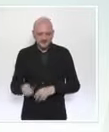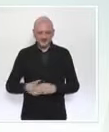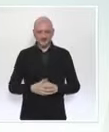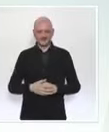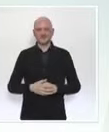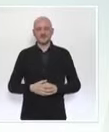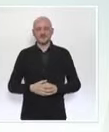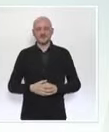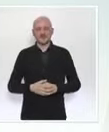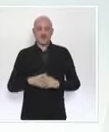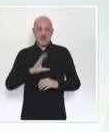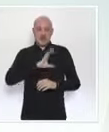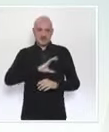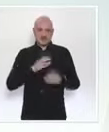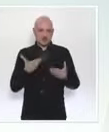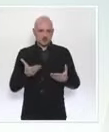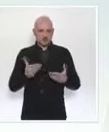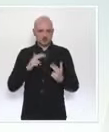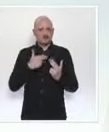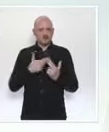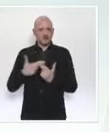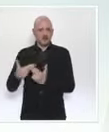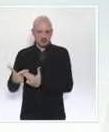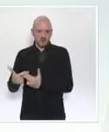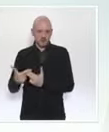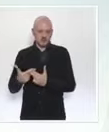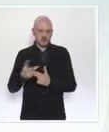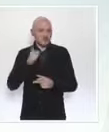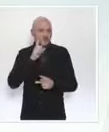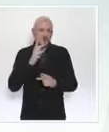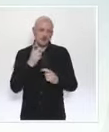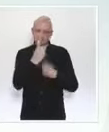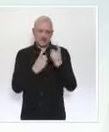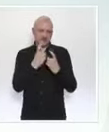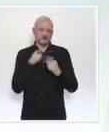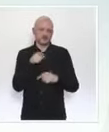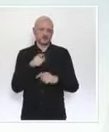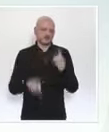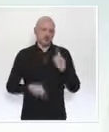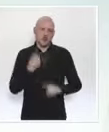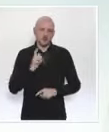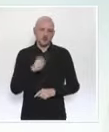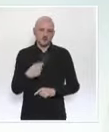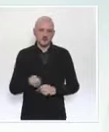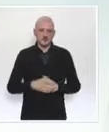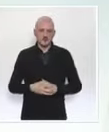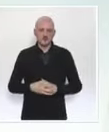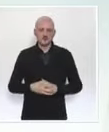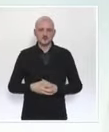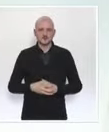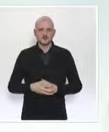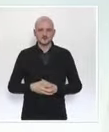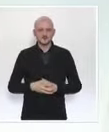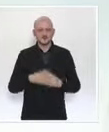à ces questions qui sont toutes importantes et légitimes. Certaines dépendent de décisions d'autorités